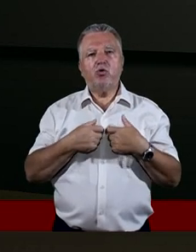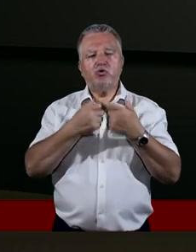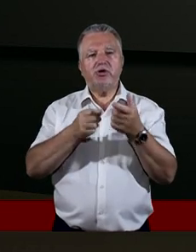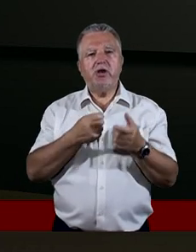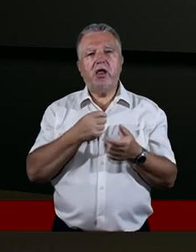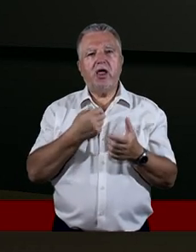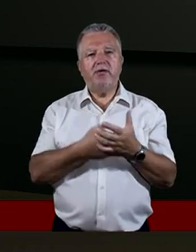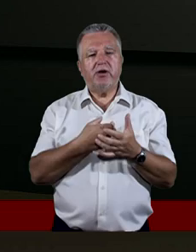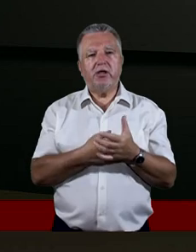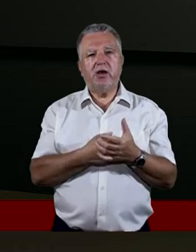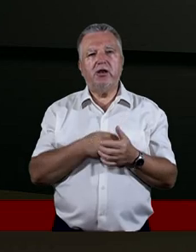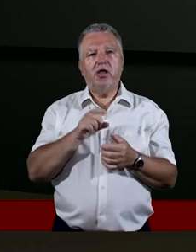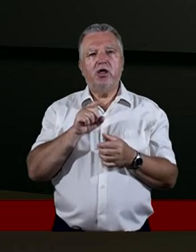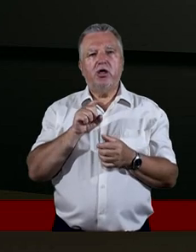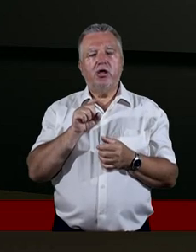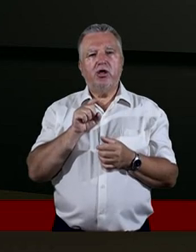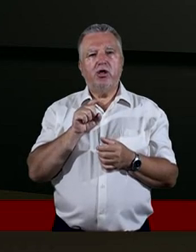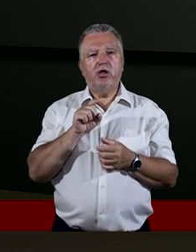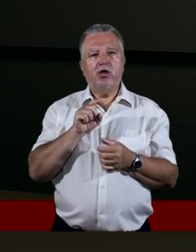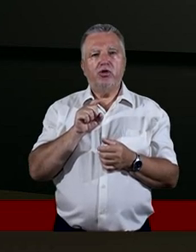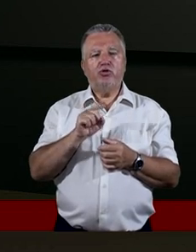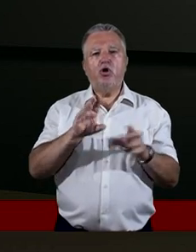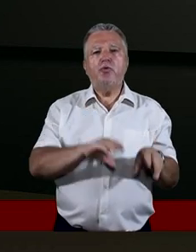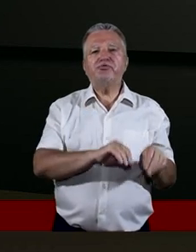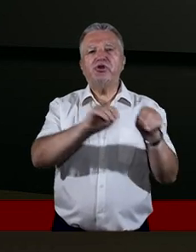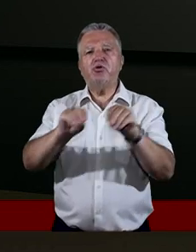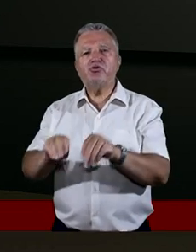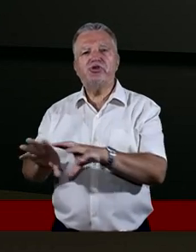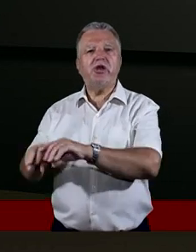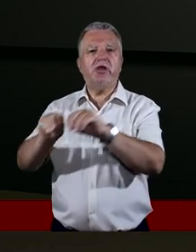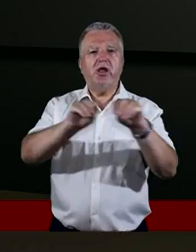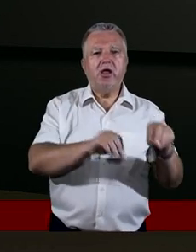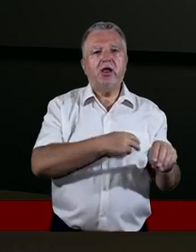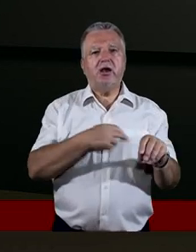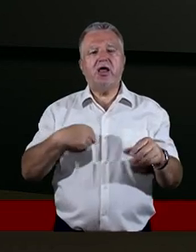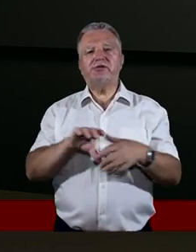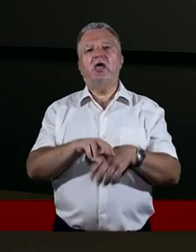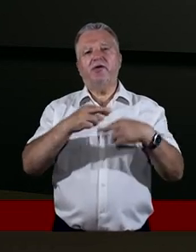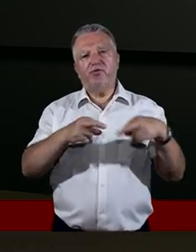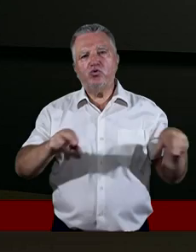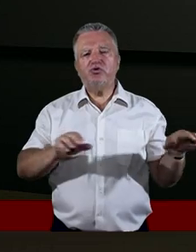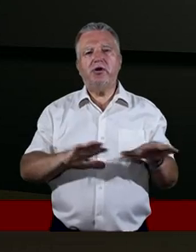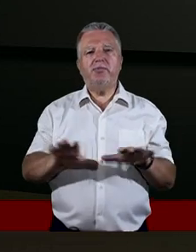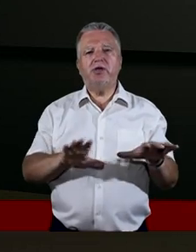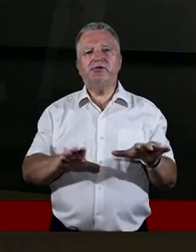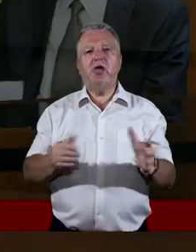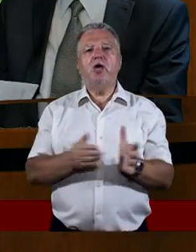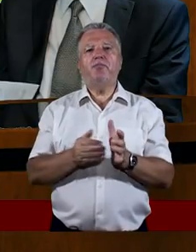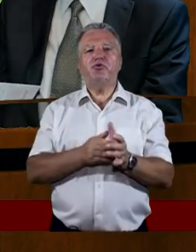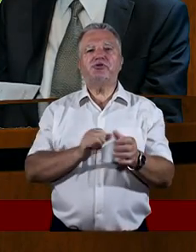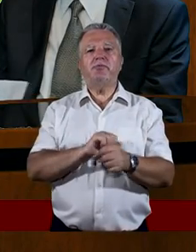taka służba, to przesadzanie Pana Boga nas w różne miejsca, czyli takie powołanie do tej służby, jest potrzebne nam samym.